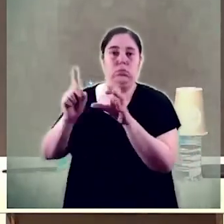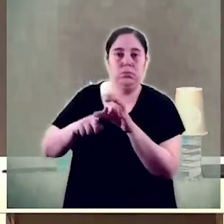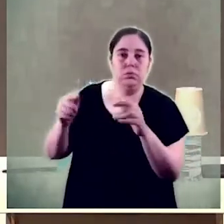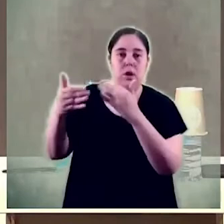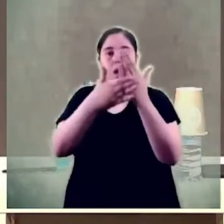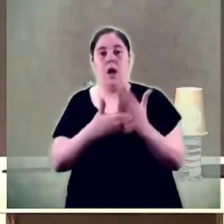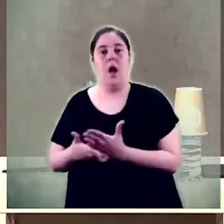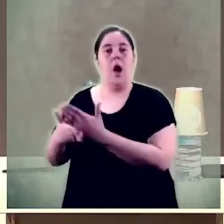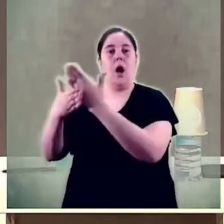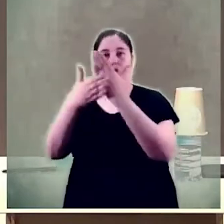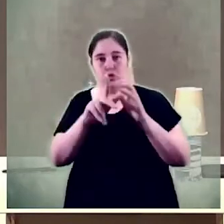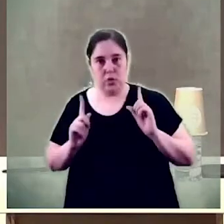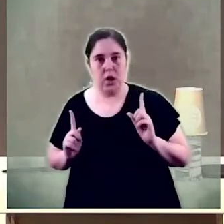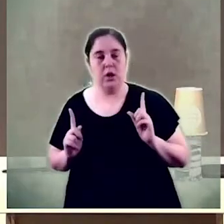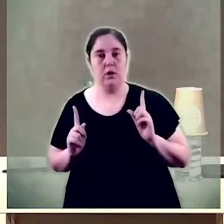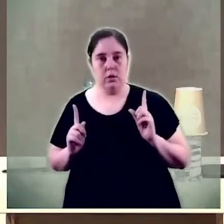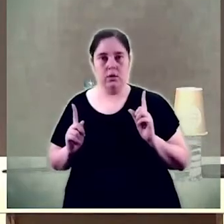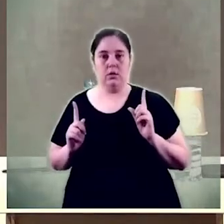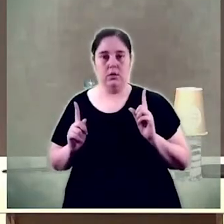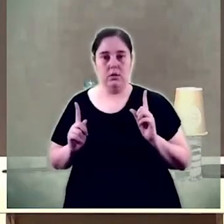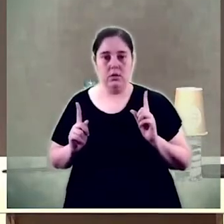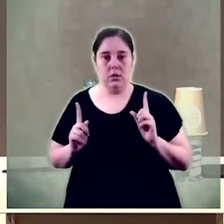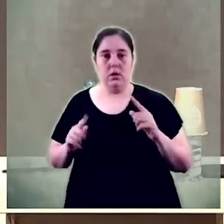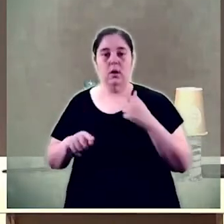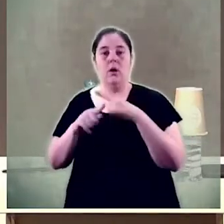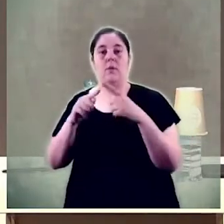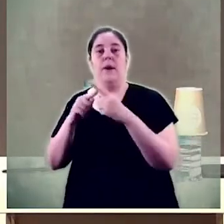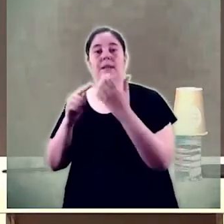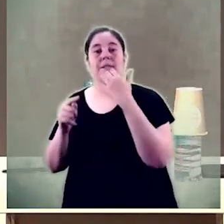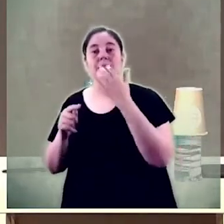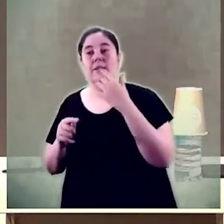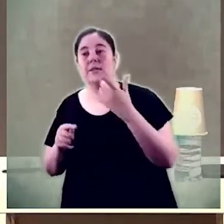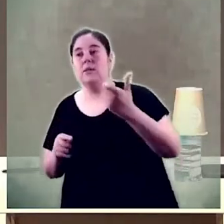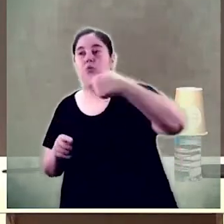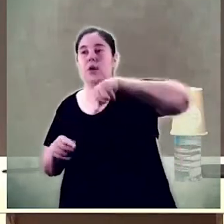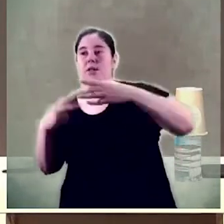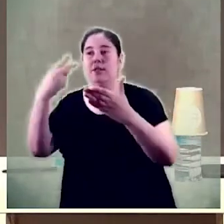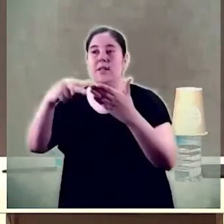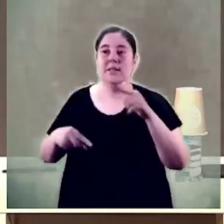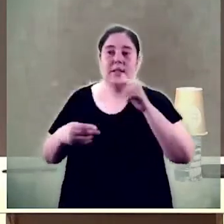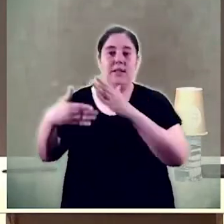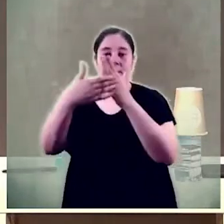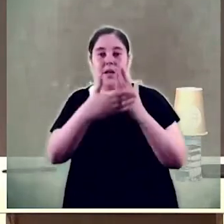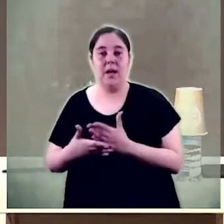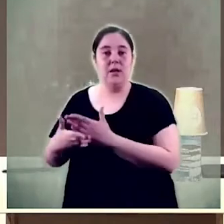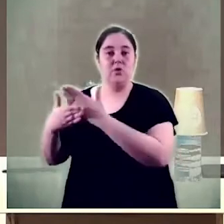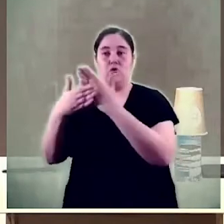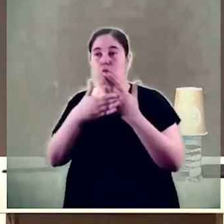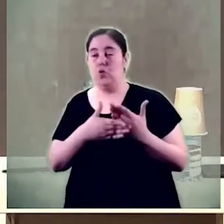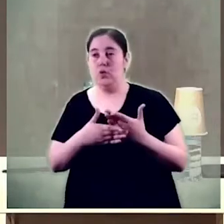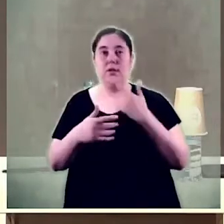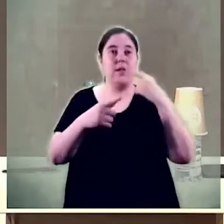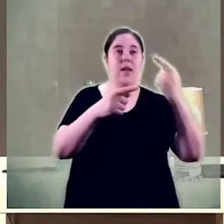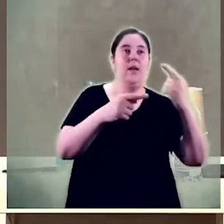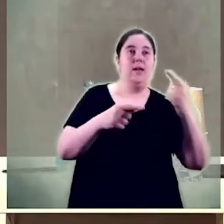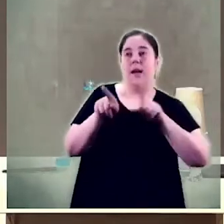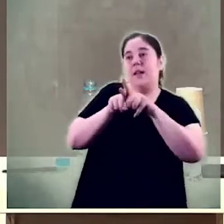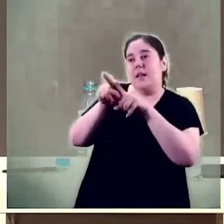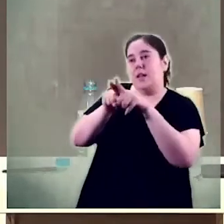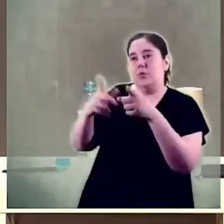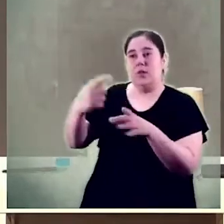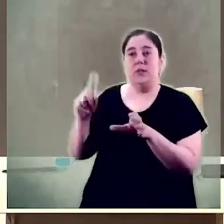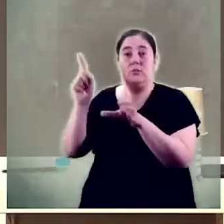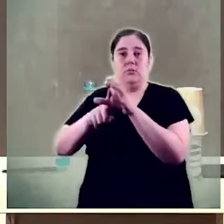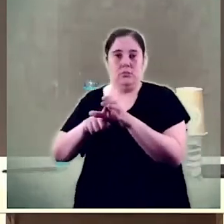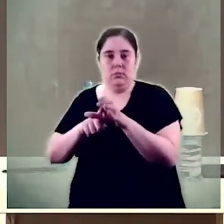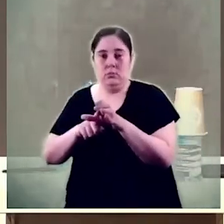a més a més és una situació no fàcil perquè si haguéssiu llegit el que deien d'aquests estudis no s'haurien apuntat perquè no haguéssiu